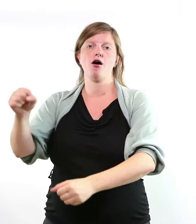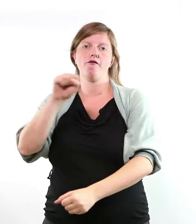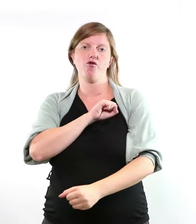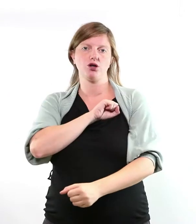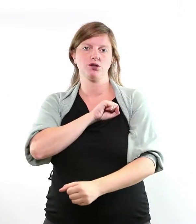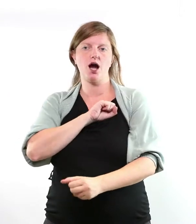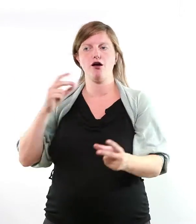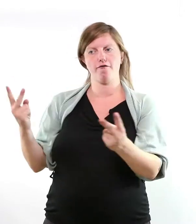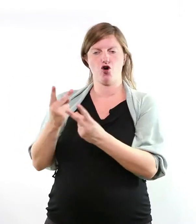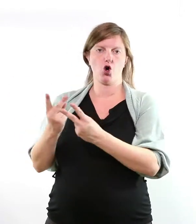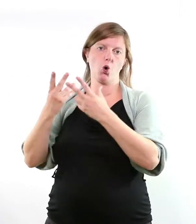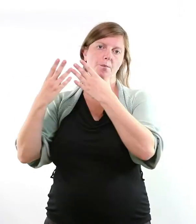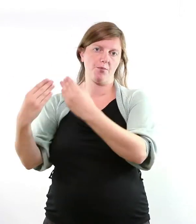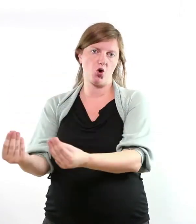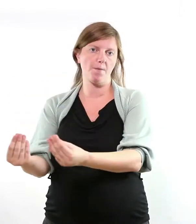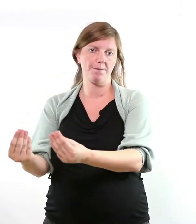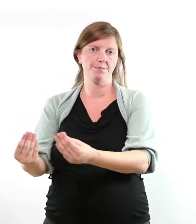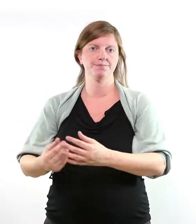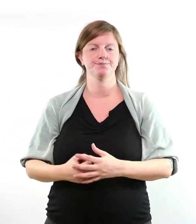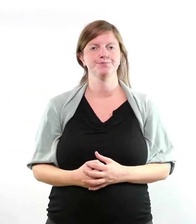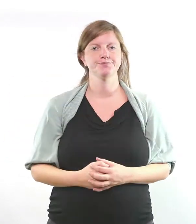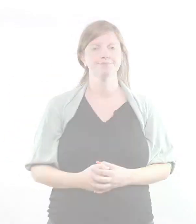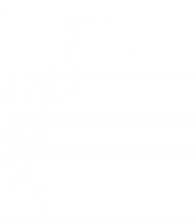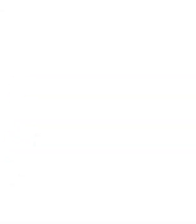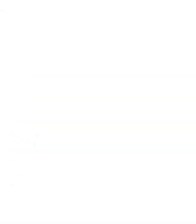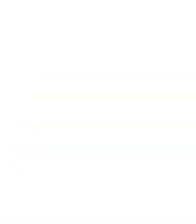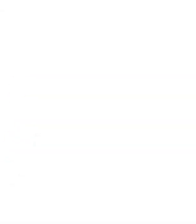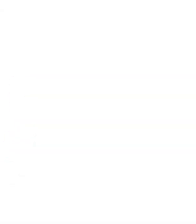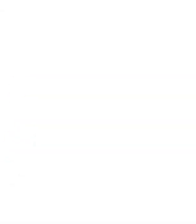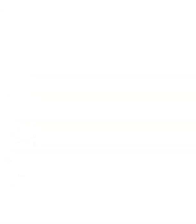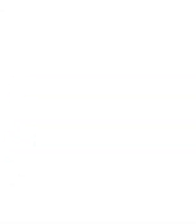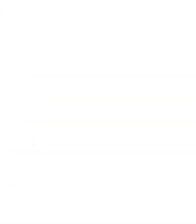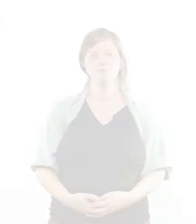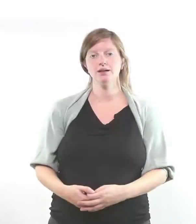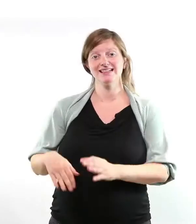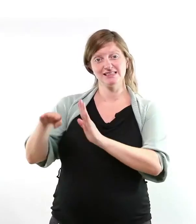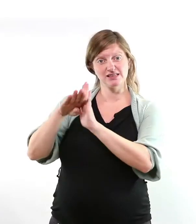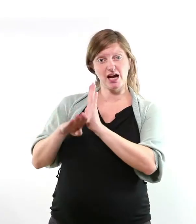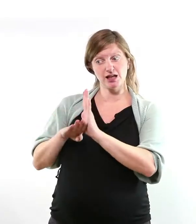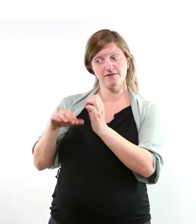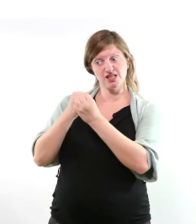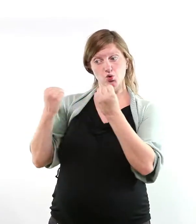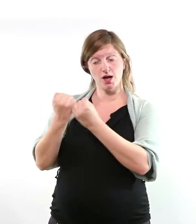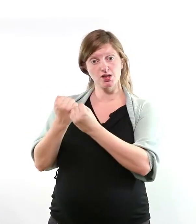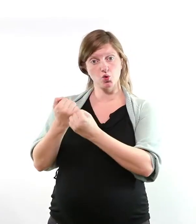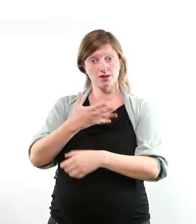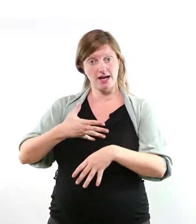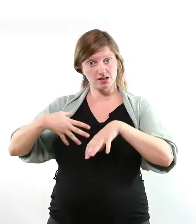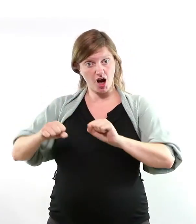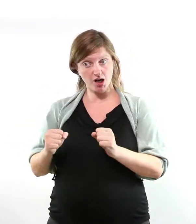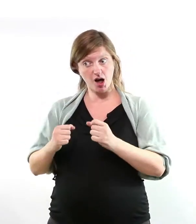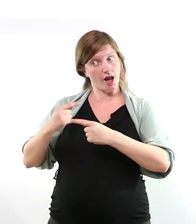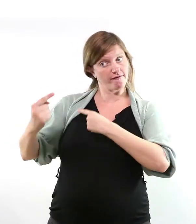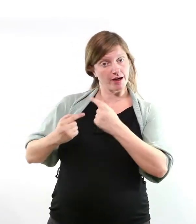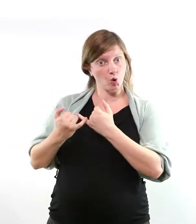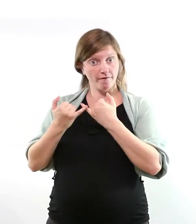weil sie insgesamt die Kriterien für eine Fördermittelvergabe besser erfüllen. Wie wird sich die Tariflandschaft in Sachsen-Anhalt